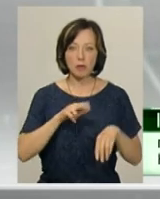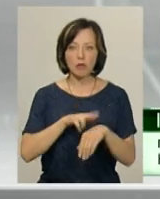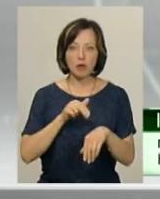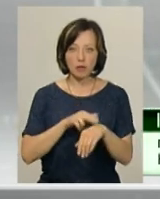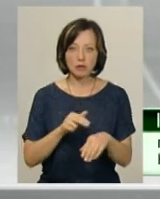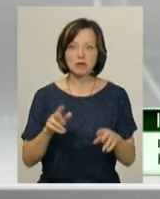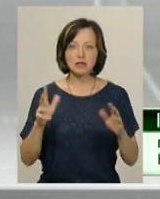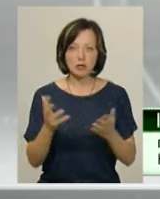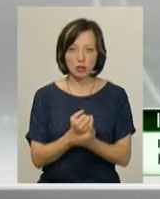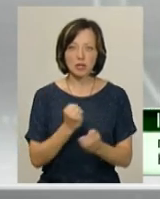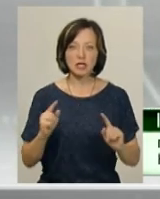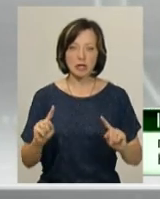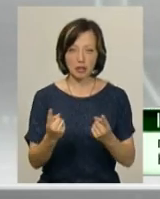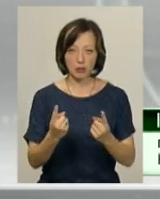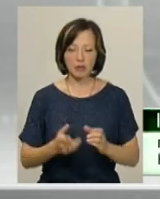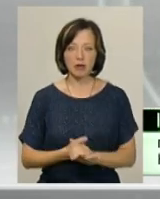вирахували та затримали.